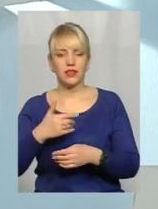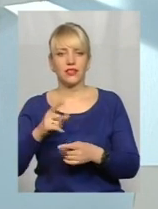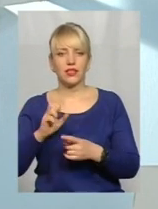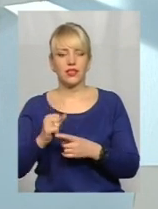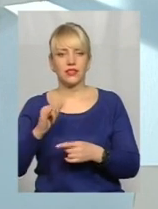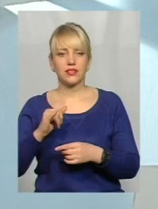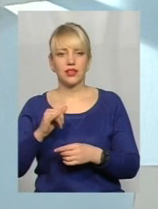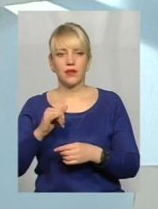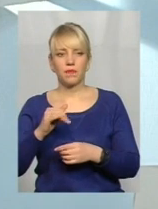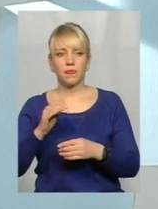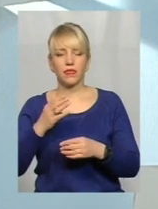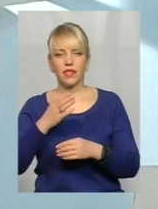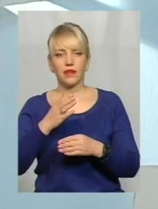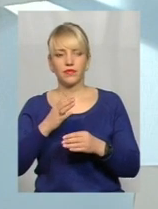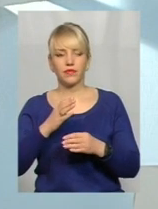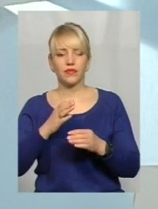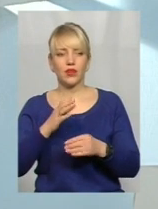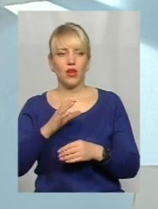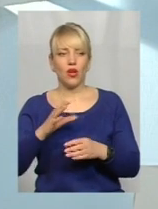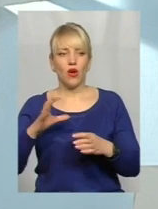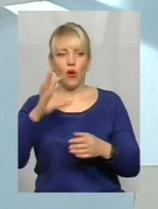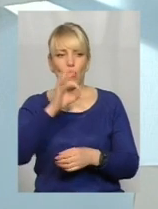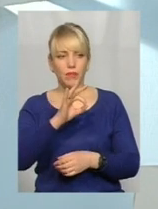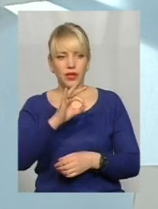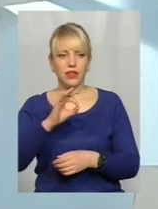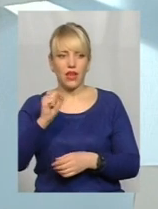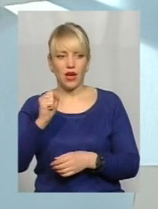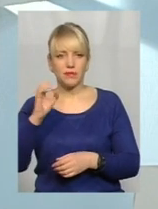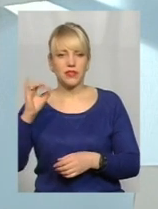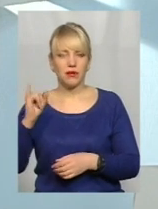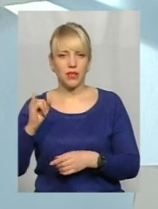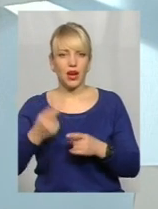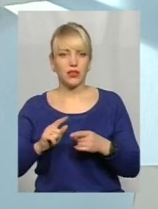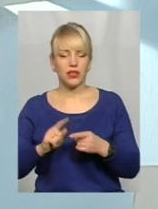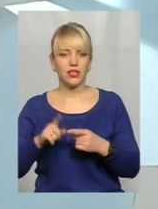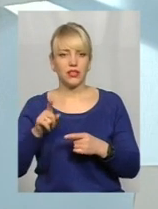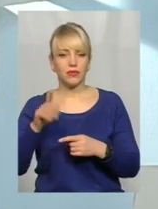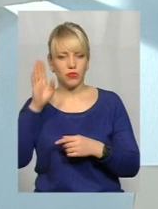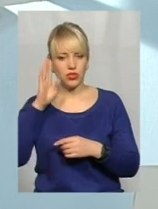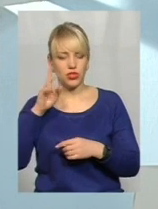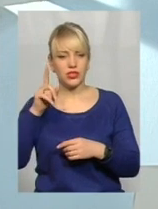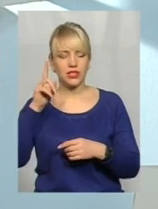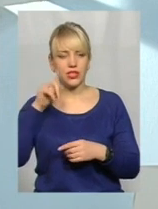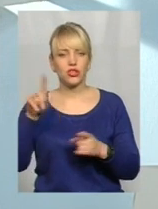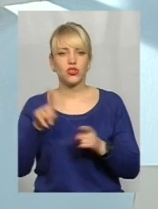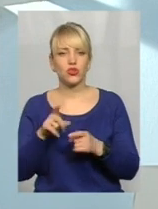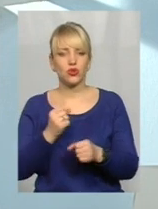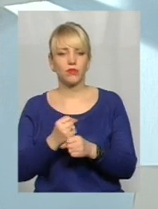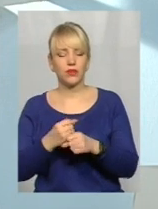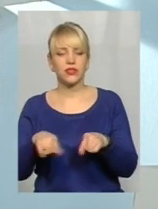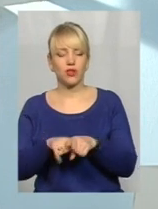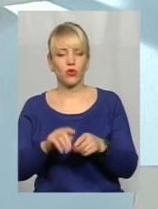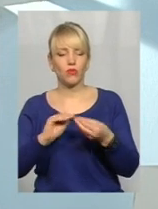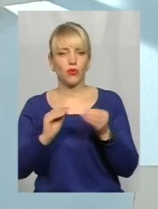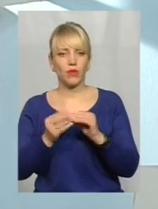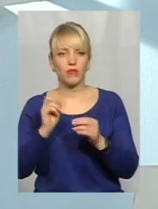Еміратів. Це один із топових людей саме по темі сміттєзвалищ і з тим, що робити з цією проблемою.